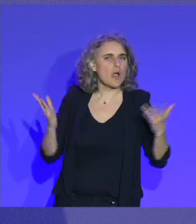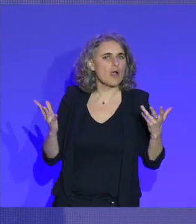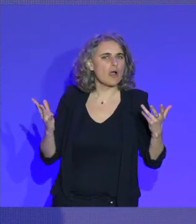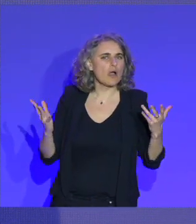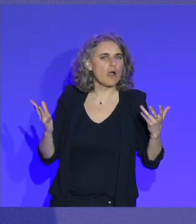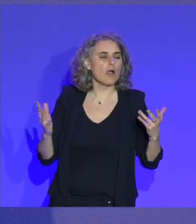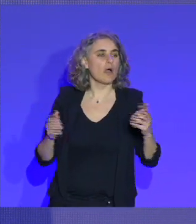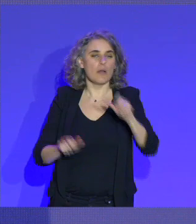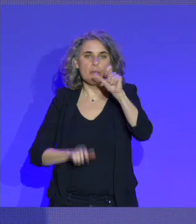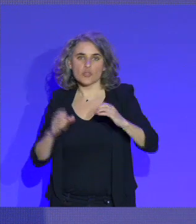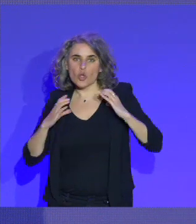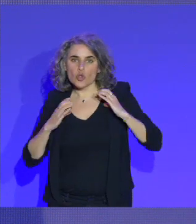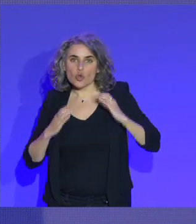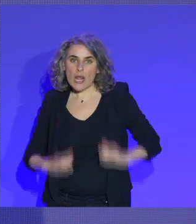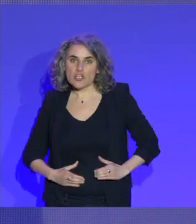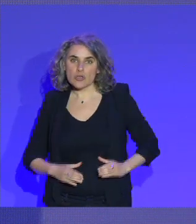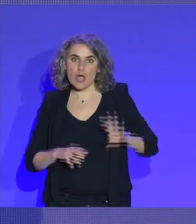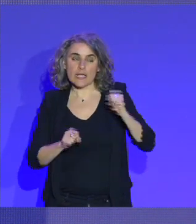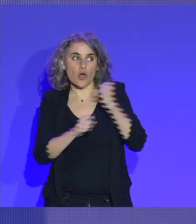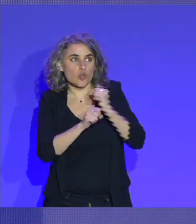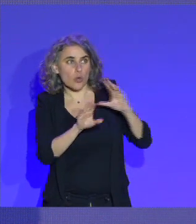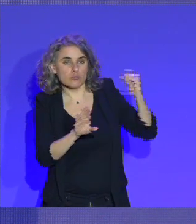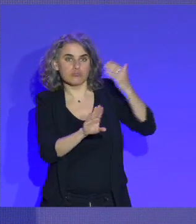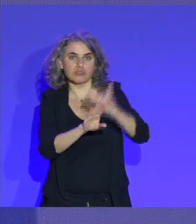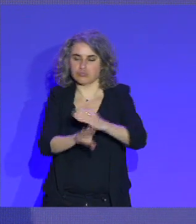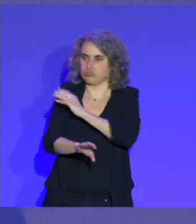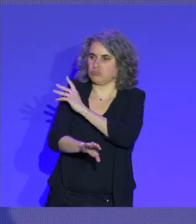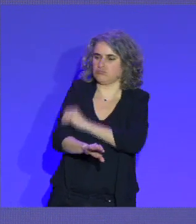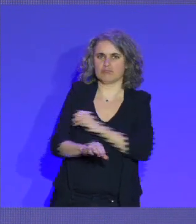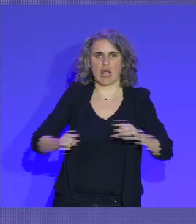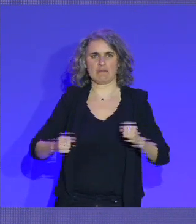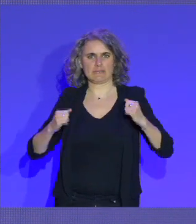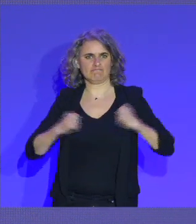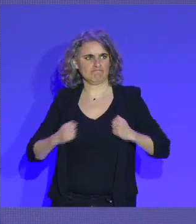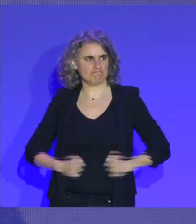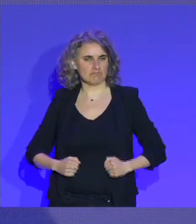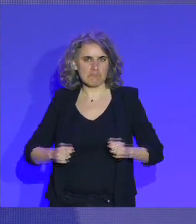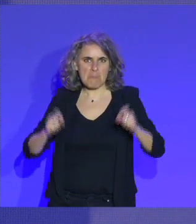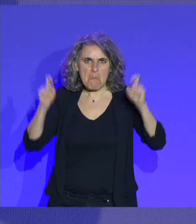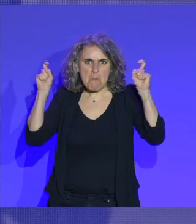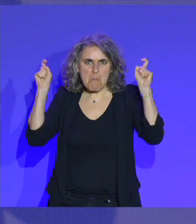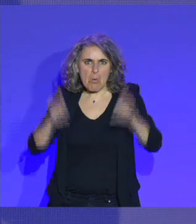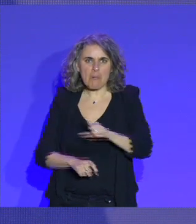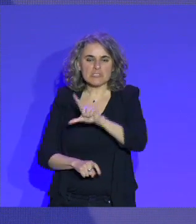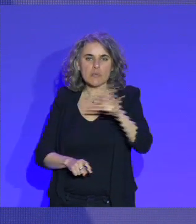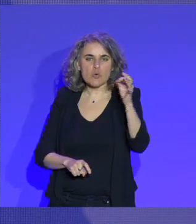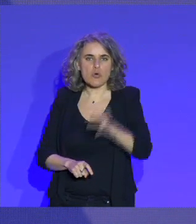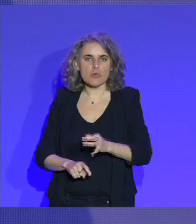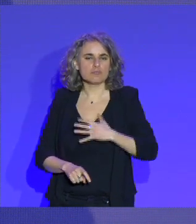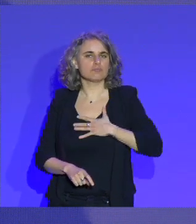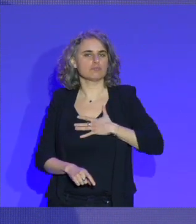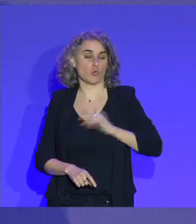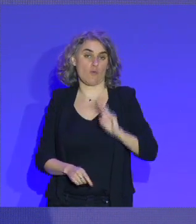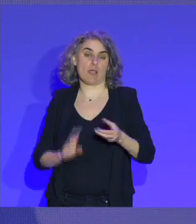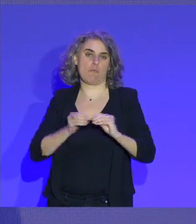des collégiens en moins de 40 ans. Et ce sont des vieux chiffres. Ça doit avoir une dizaine ou une quinzaine d'années. Donc, on a un véritable